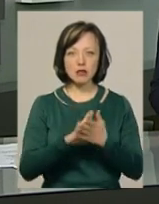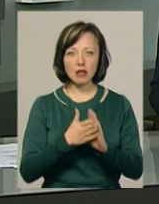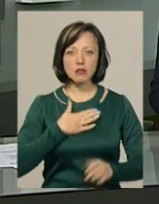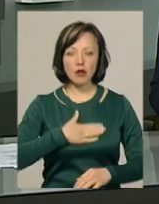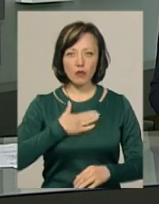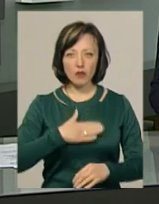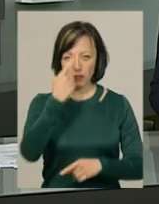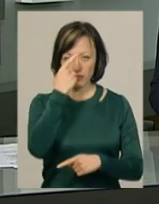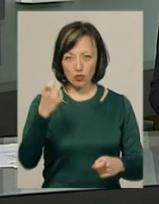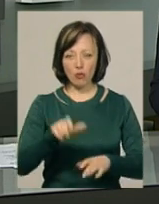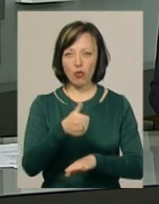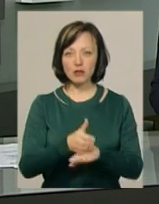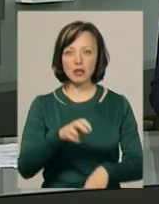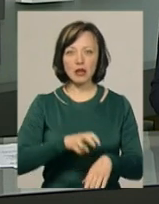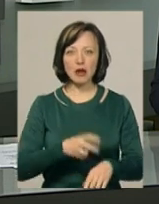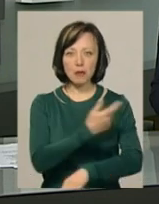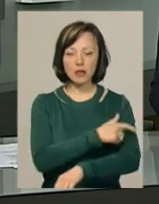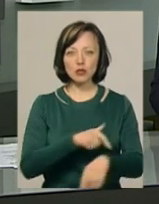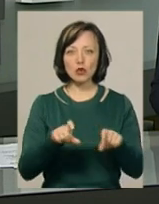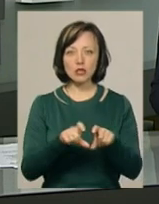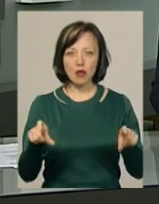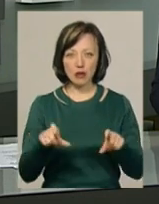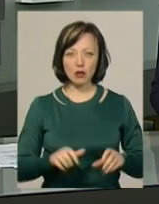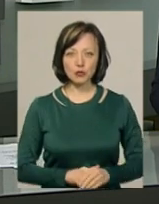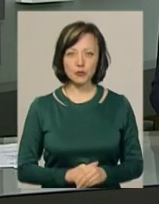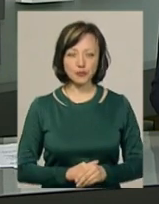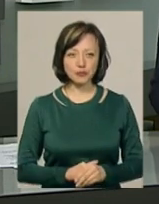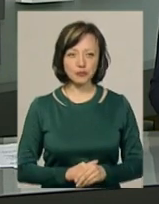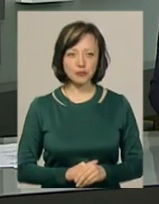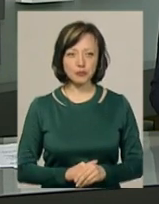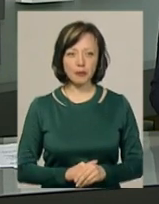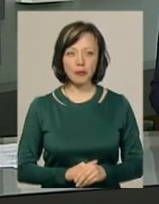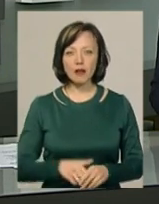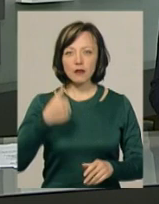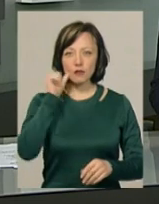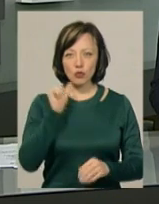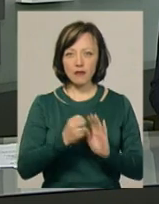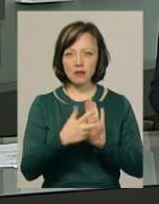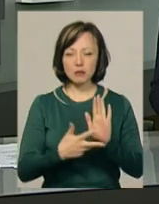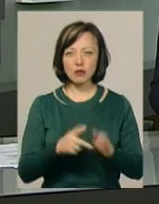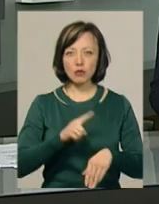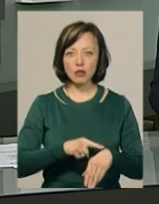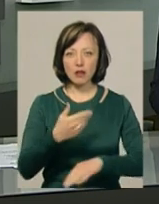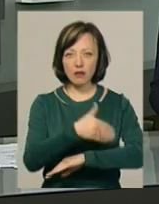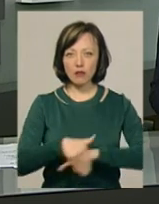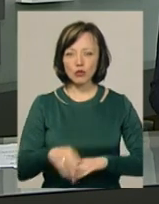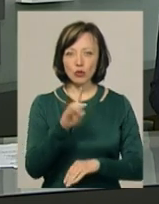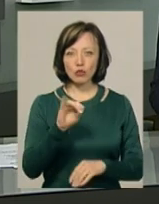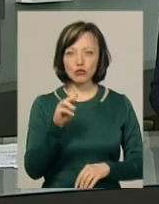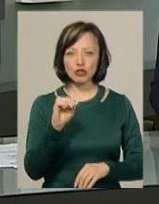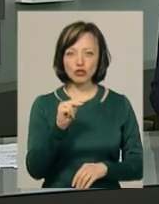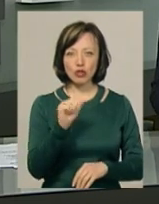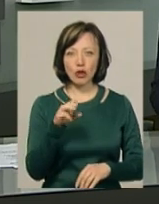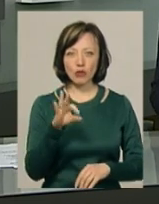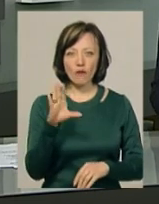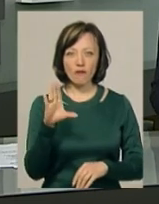задовільний, повідомила головний лікар медичного закладу Наталя Зимак-Закутня. Нагадаю, вчора о 18-й годині на вулиці Курчатова у